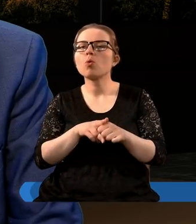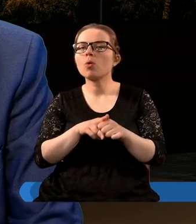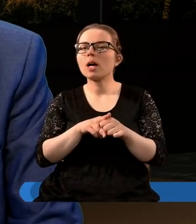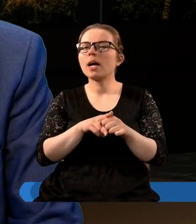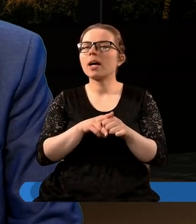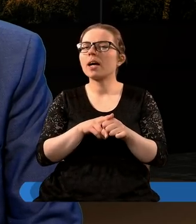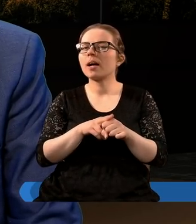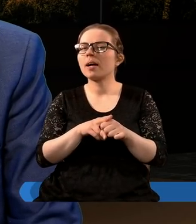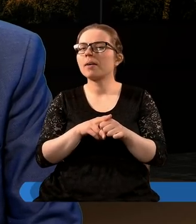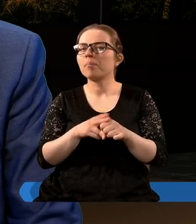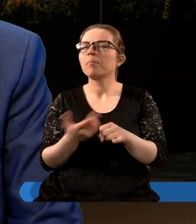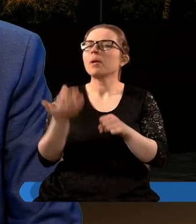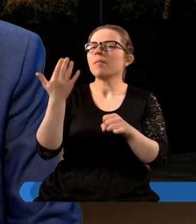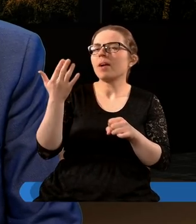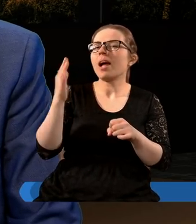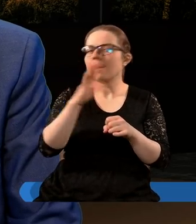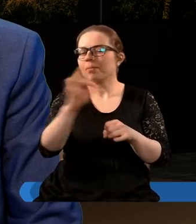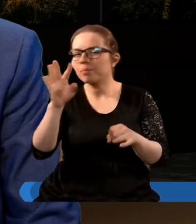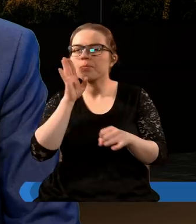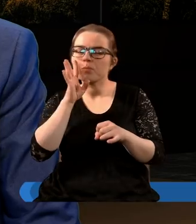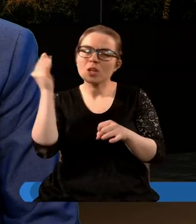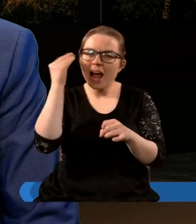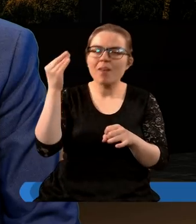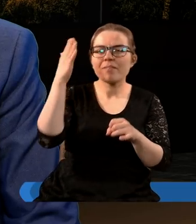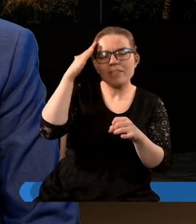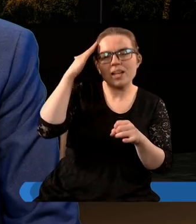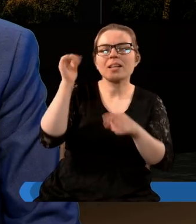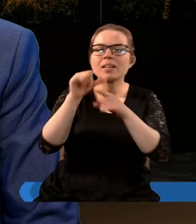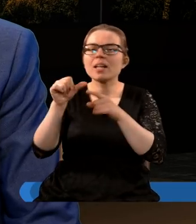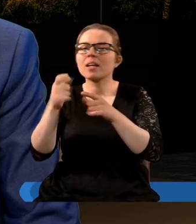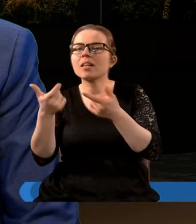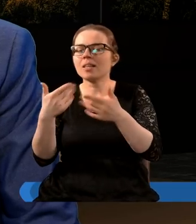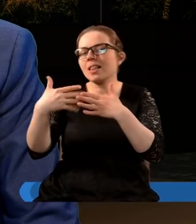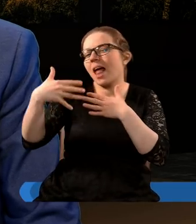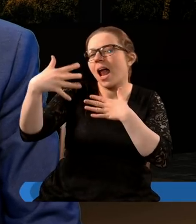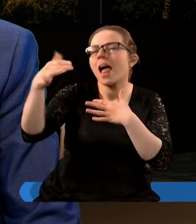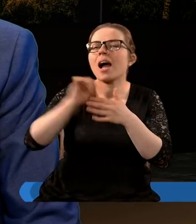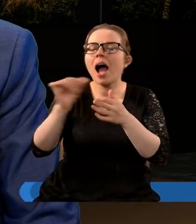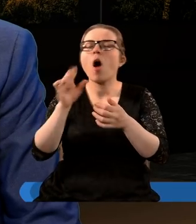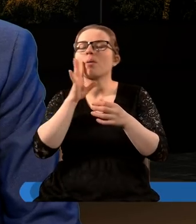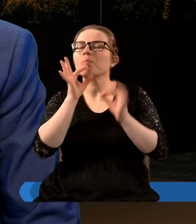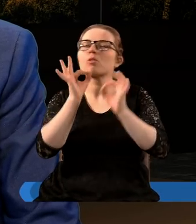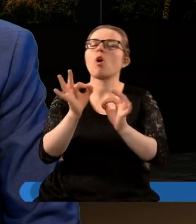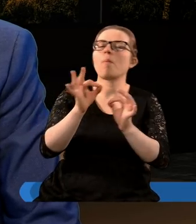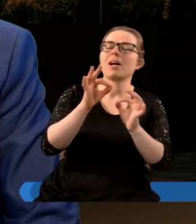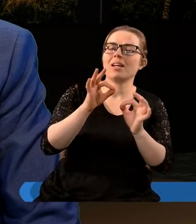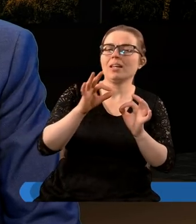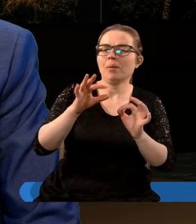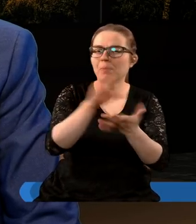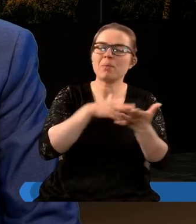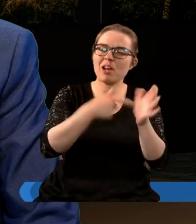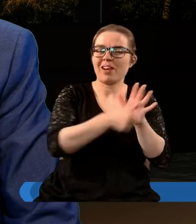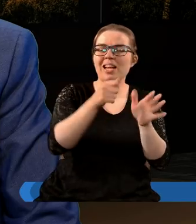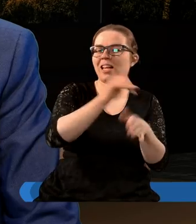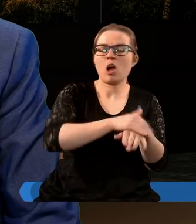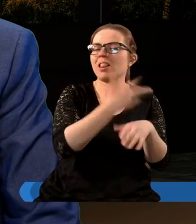w wielu swoich naukach jest daleka od przesłania Pisma Świętego.